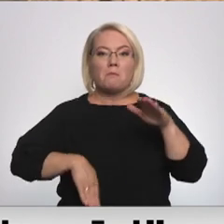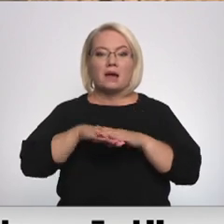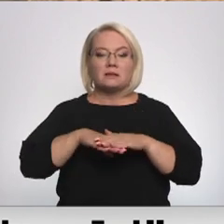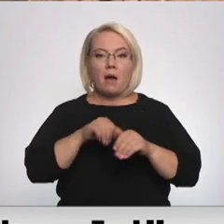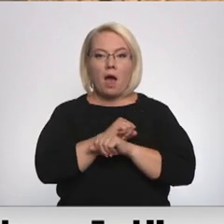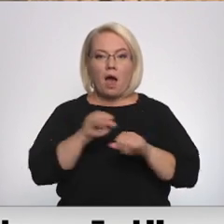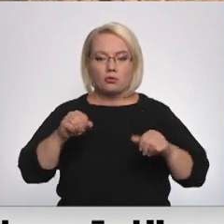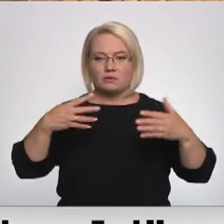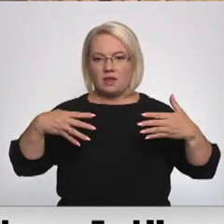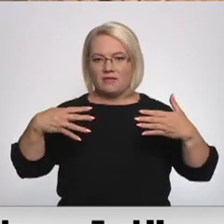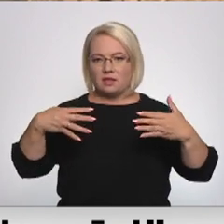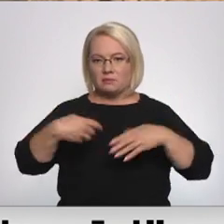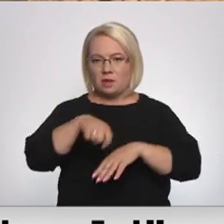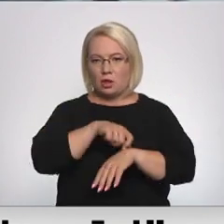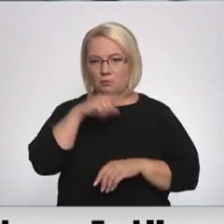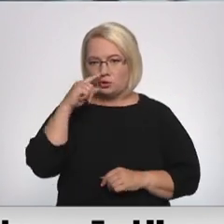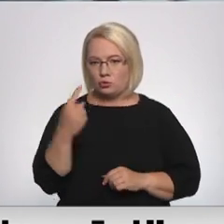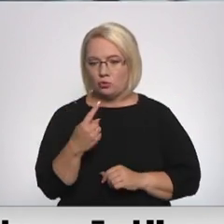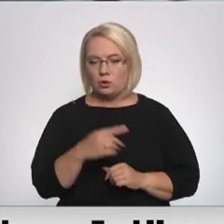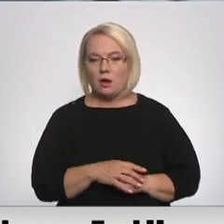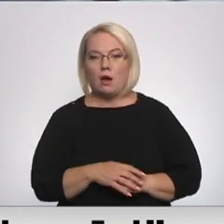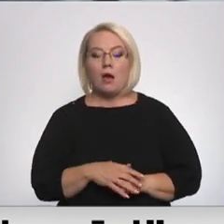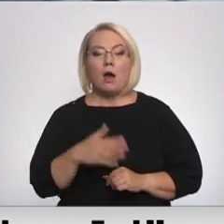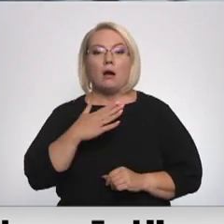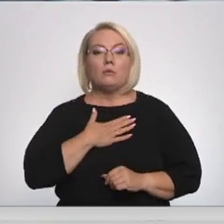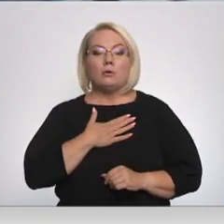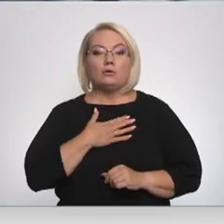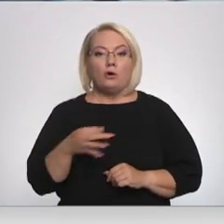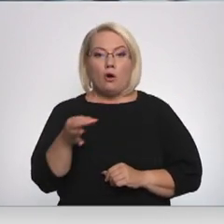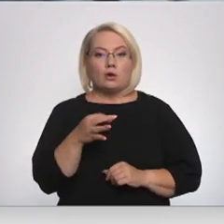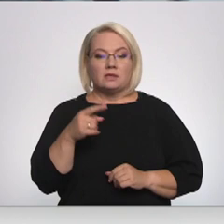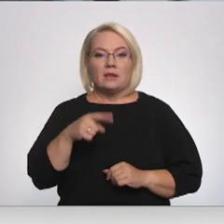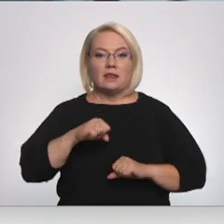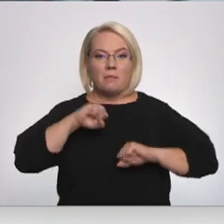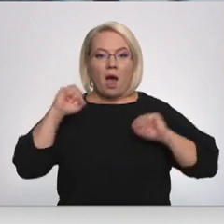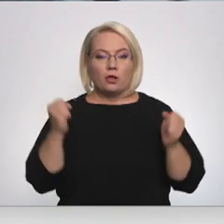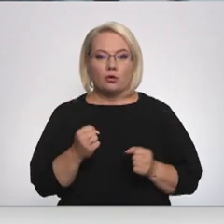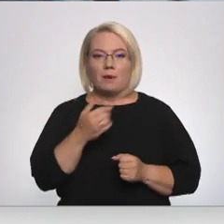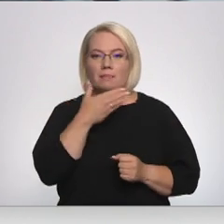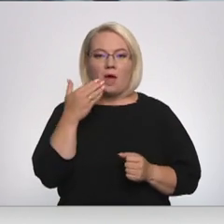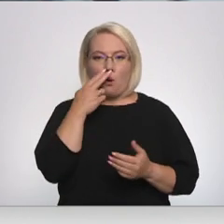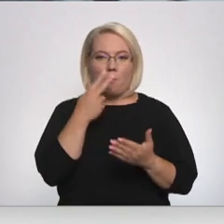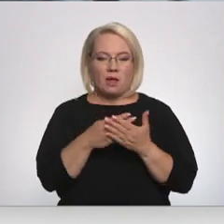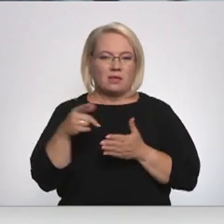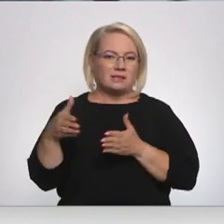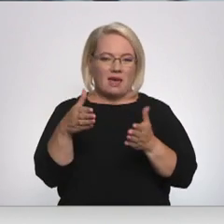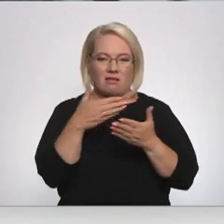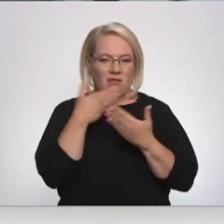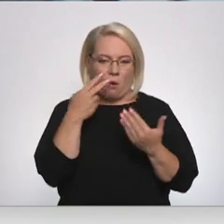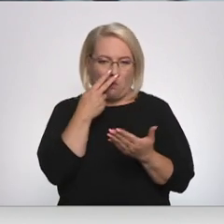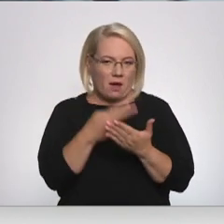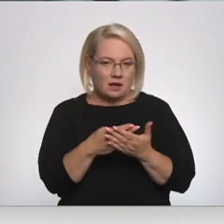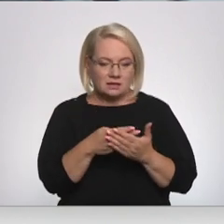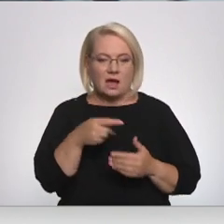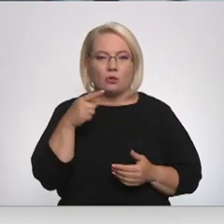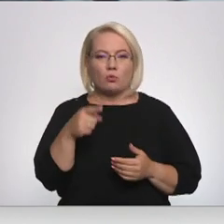ātrums ir 90 km stundā. Mūsu infrastruktūra šādiem ātrumiem nav paredzēta, un šādi ātrumi, pat krietni